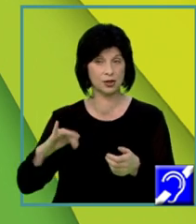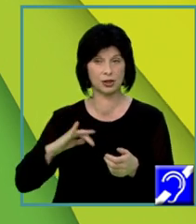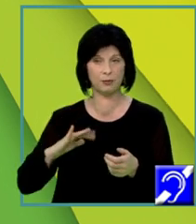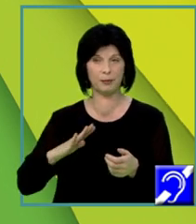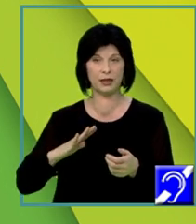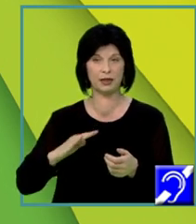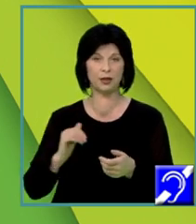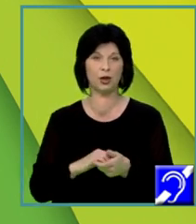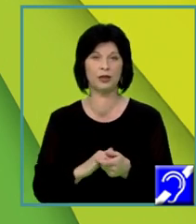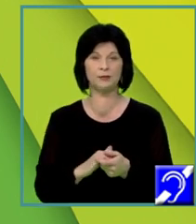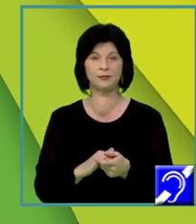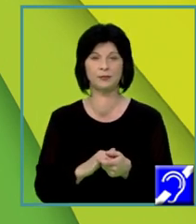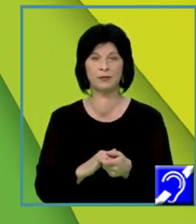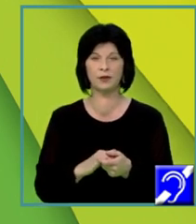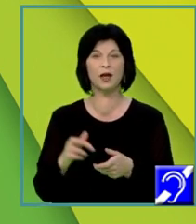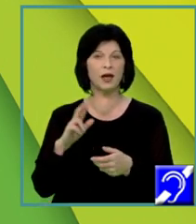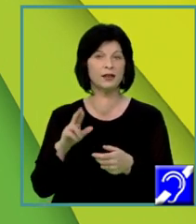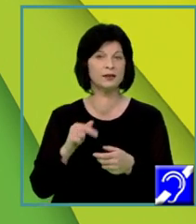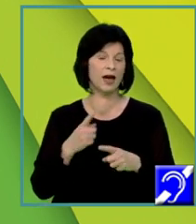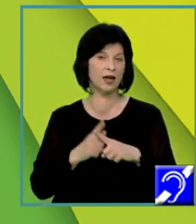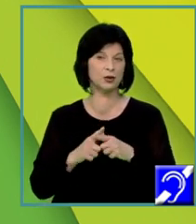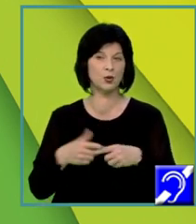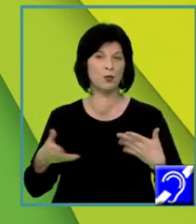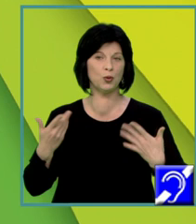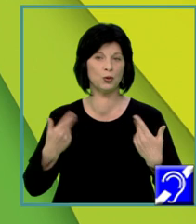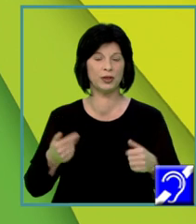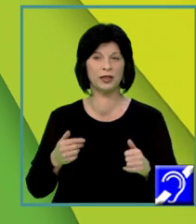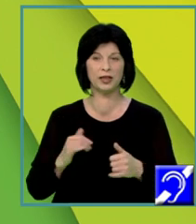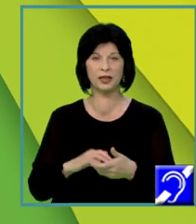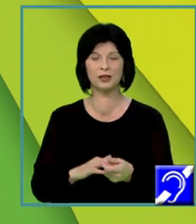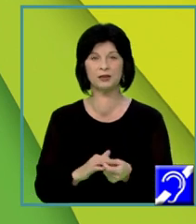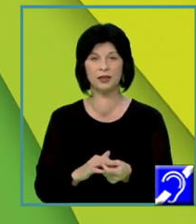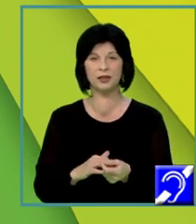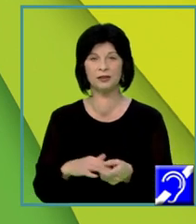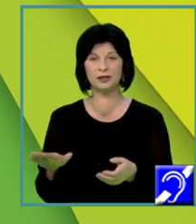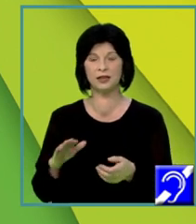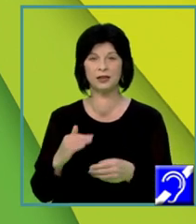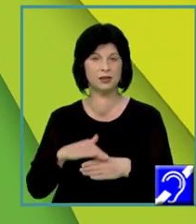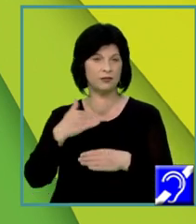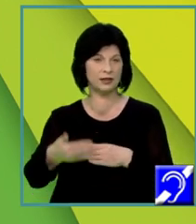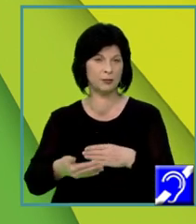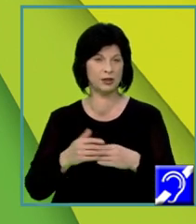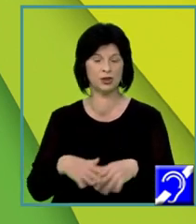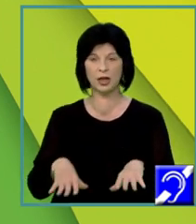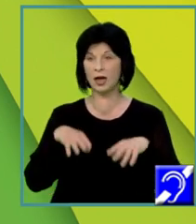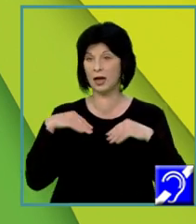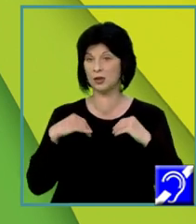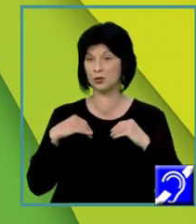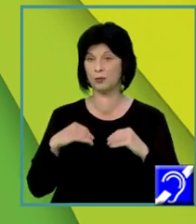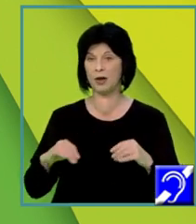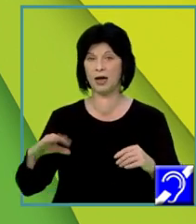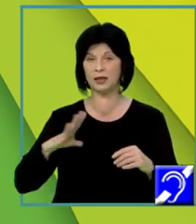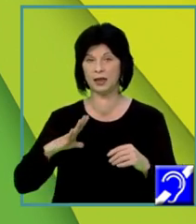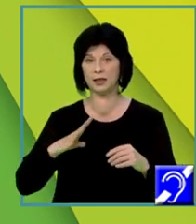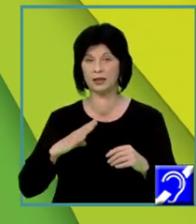însă, cu bucuria și cu entuziasm multine de ții, le va depăși. Asumarea riscului poate conduce la